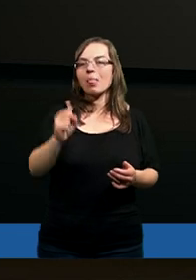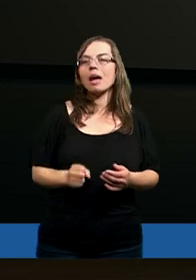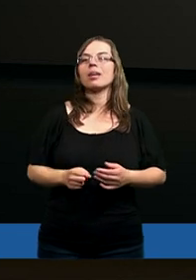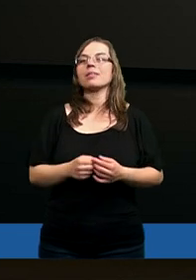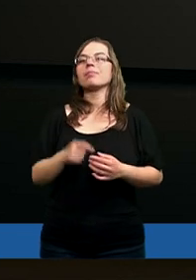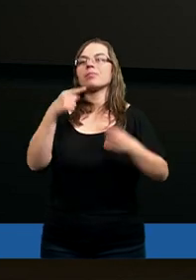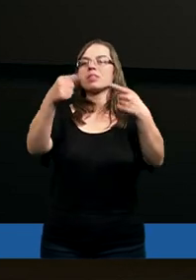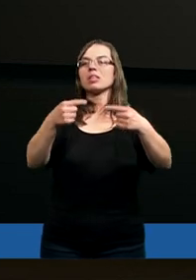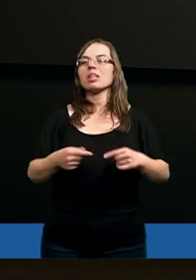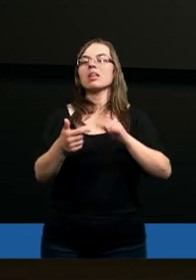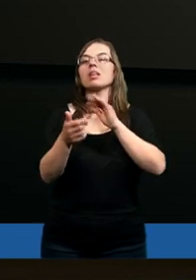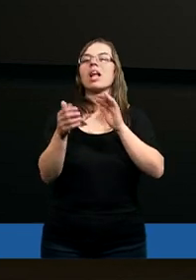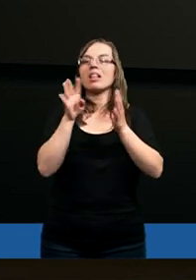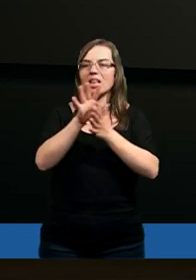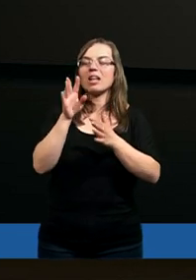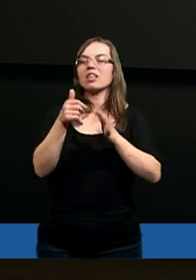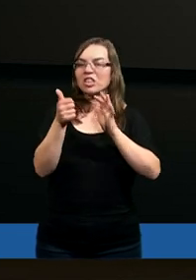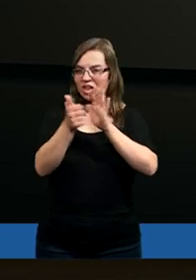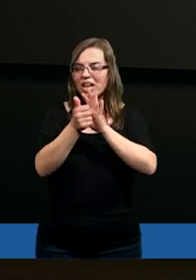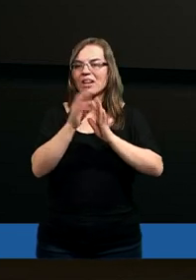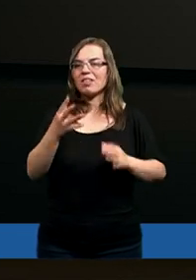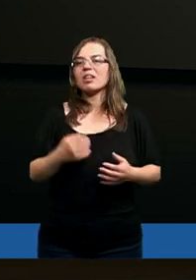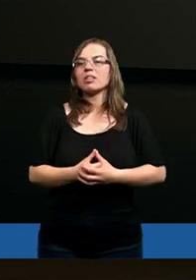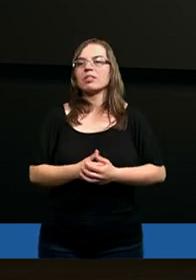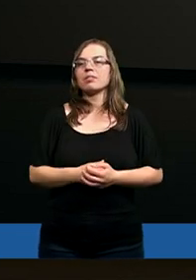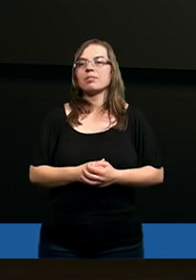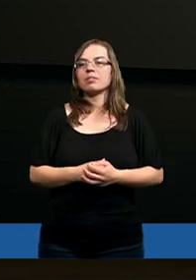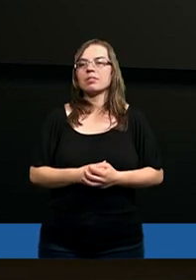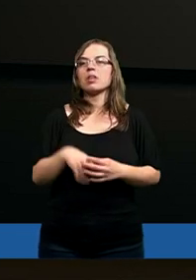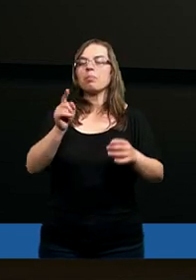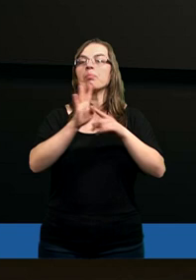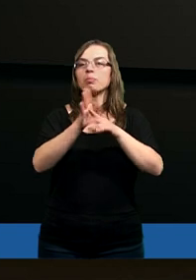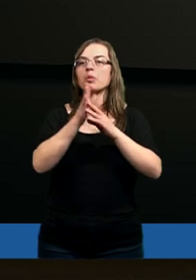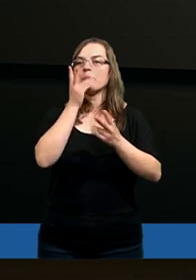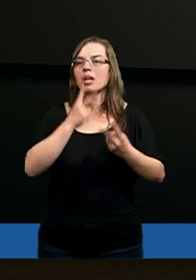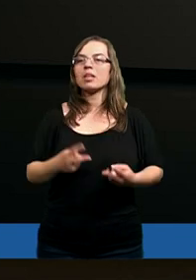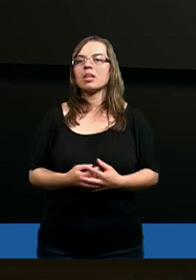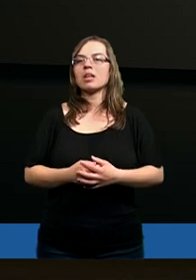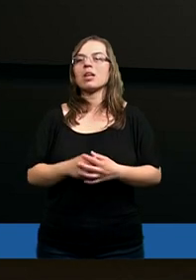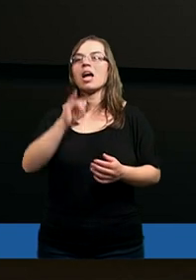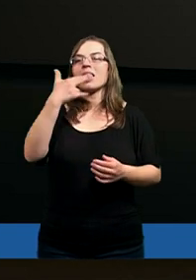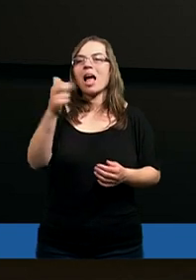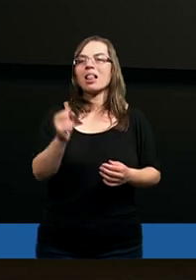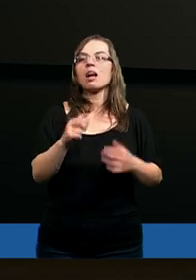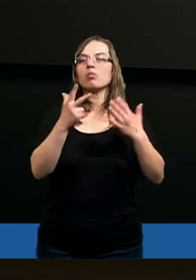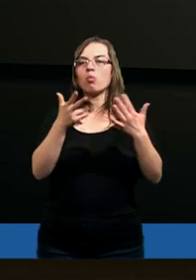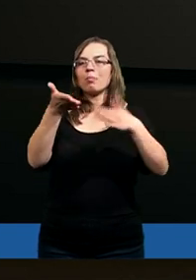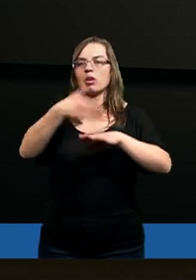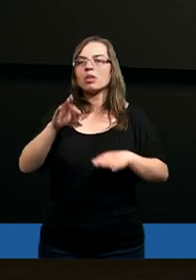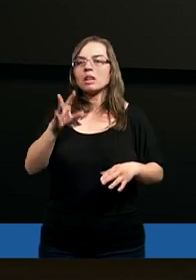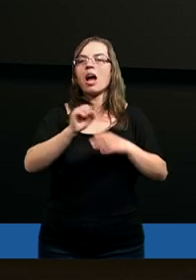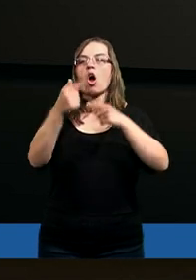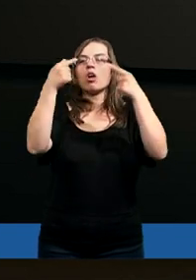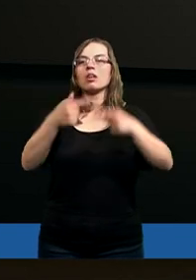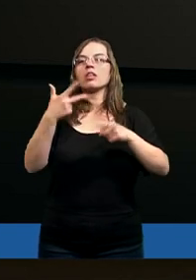Jana w ósmym rozdziale od wiersza trzydziestego czwartego do trzydziestego szóstego. Jakbyś Krystyną mogła to przeczytaj. Jana ósmy rozdział. Ósmy rozdział,